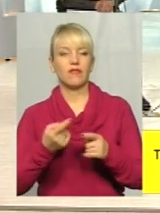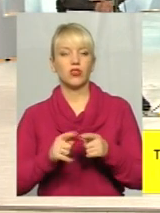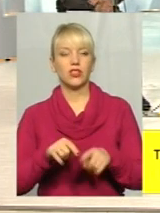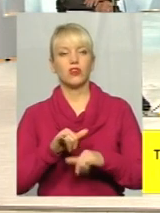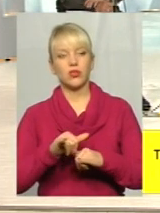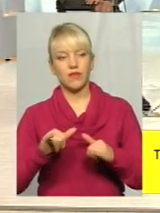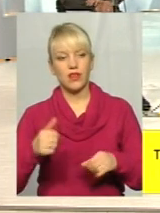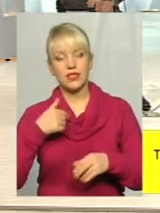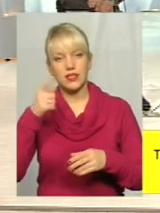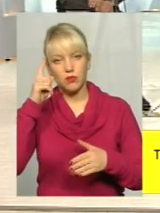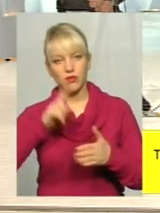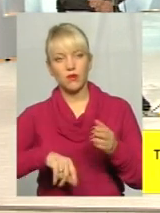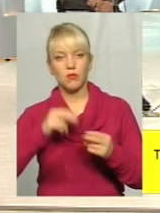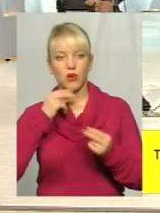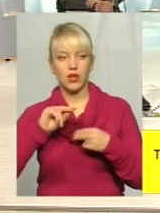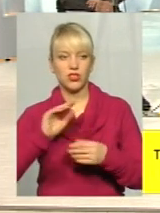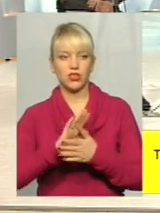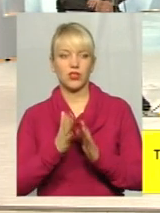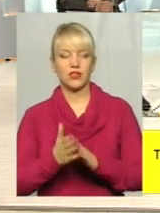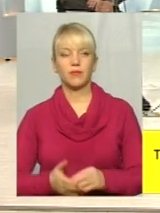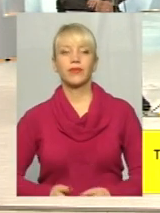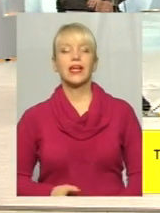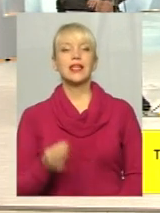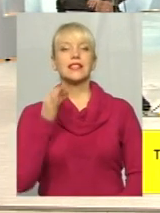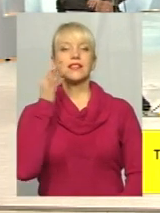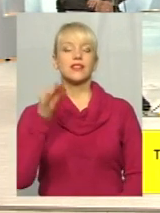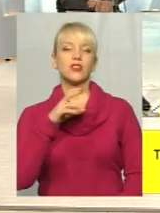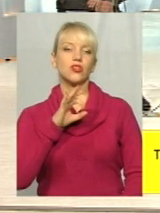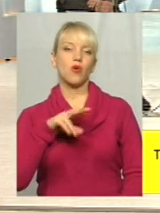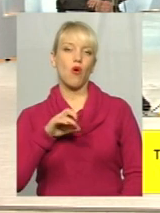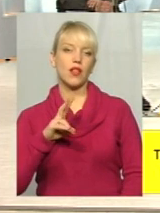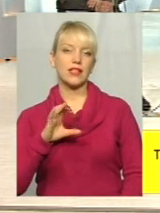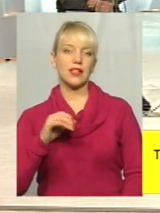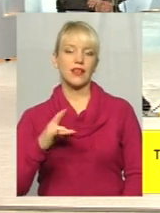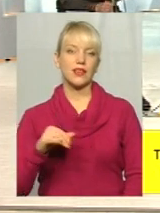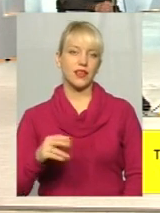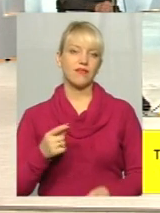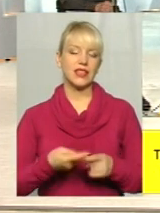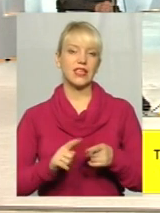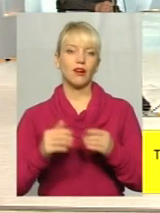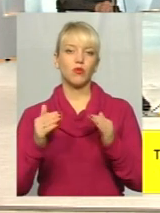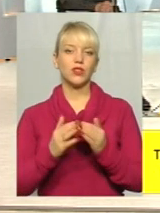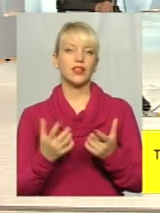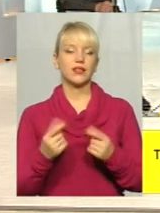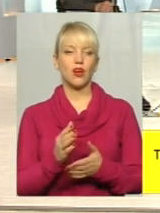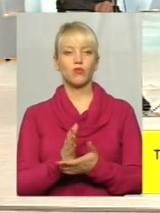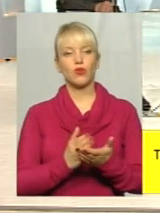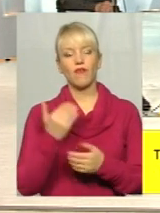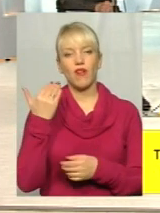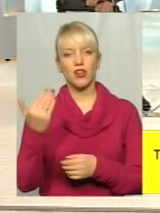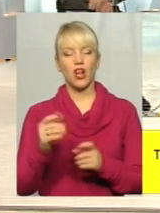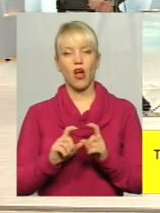це покращить ситуацію. Скажіть, будь ласка, пане Олександре, в тих будинках, які обслуговує ваша